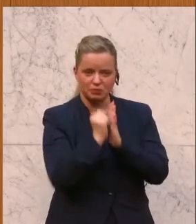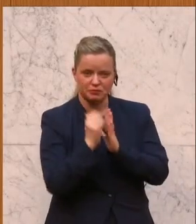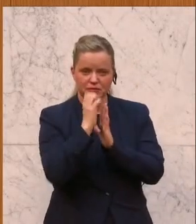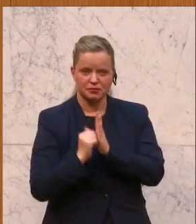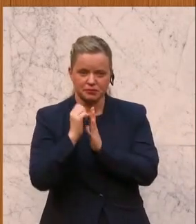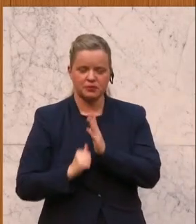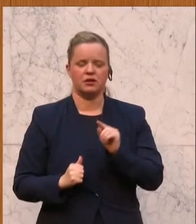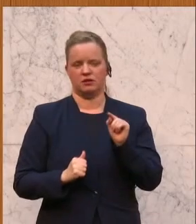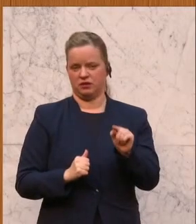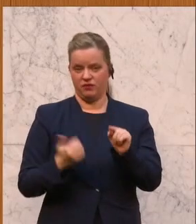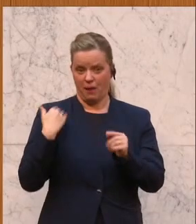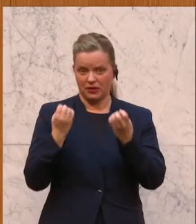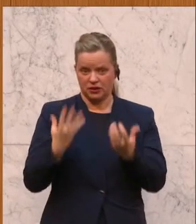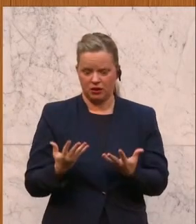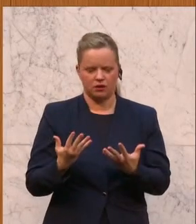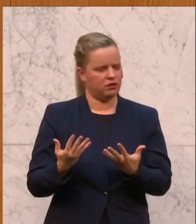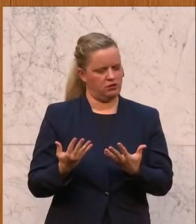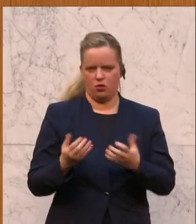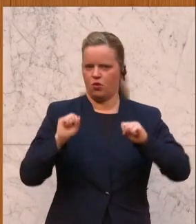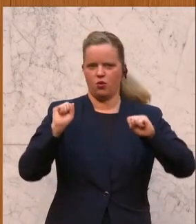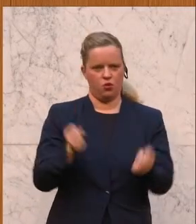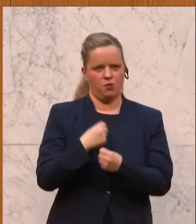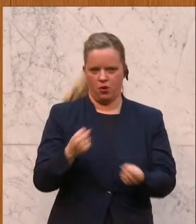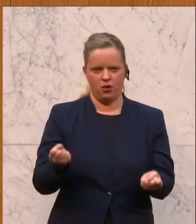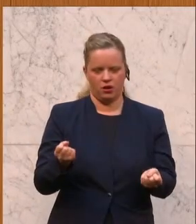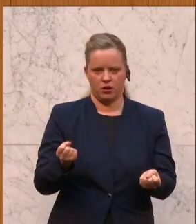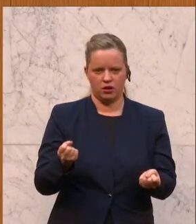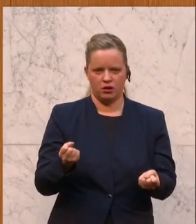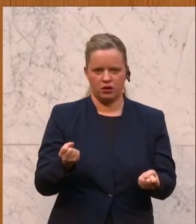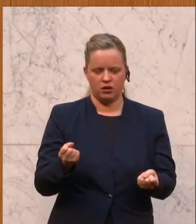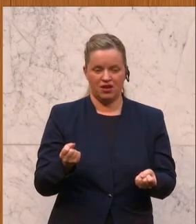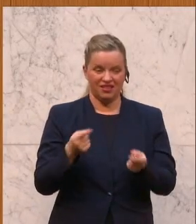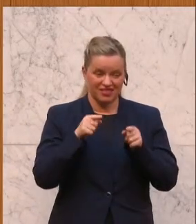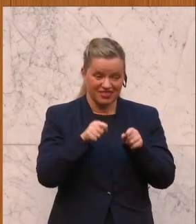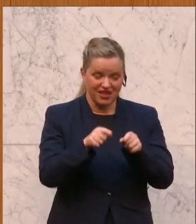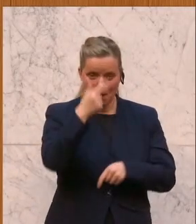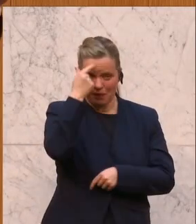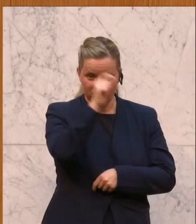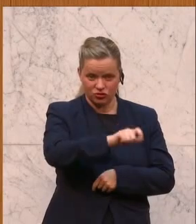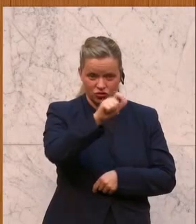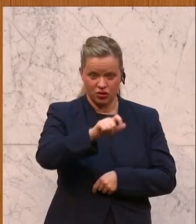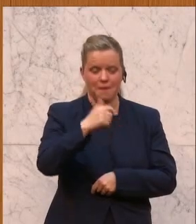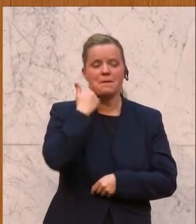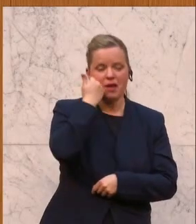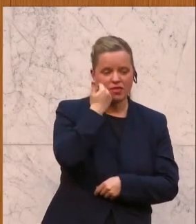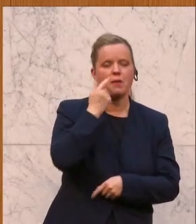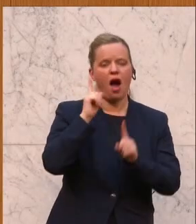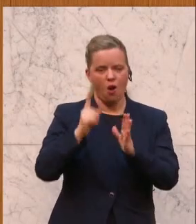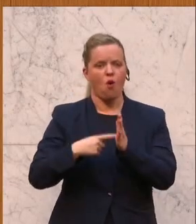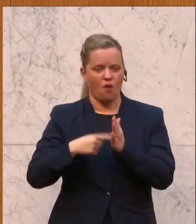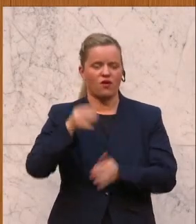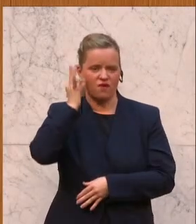das ist meiner Meinung nach untragbar. Man müsste diese Menschen, sage ich einmal, Männer, aber immer öfter auch dann Frauen